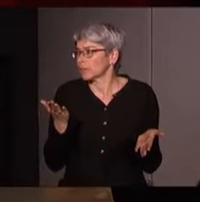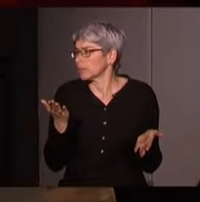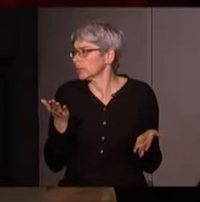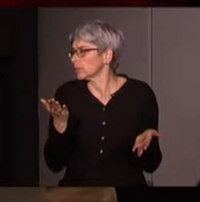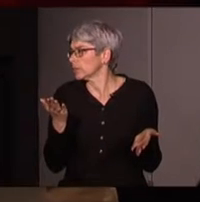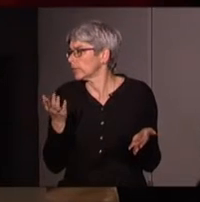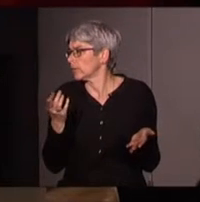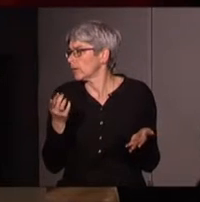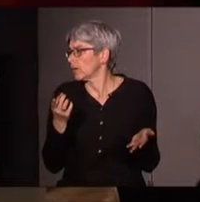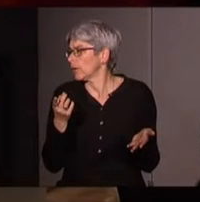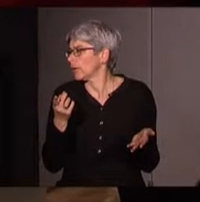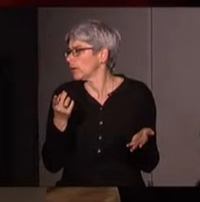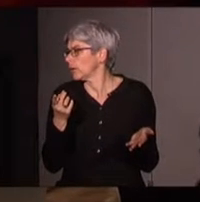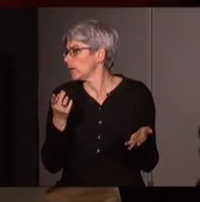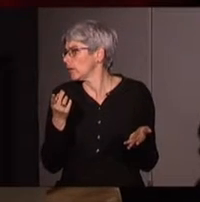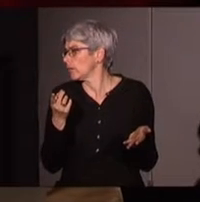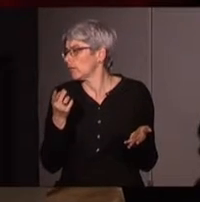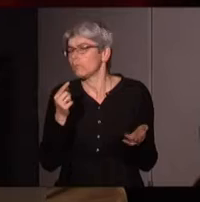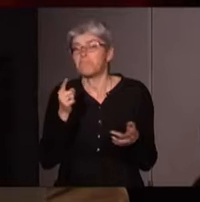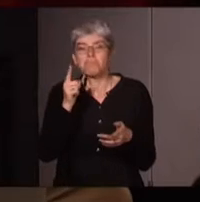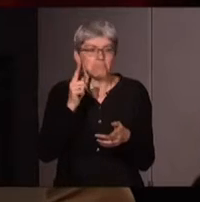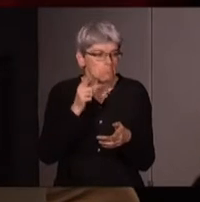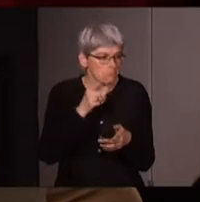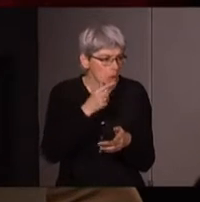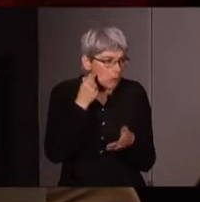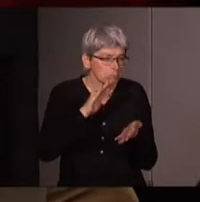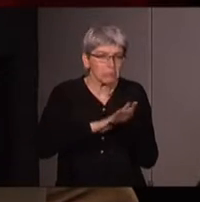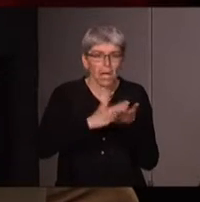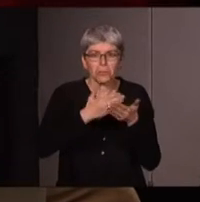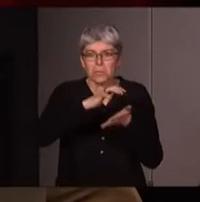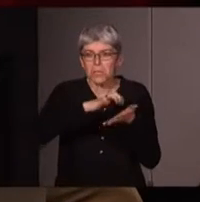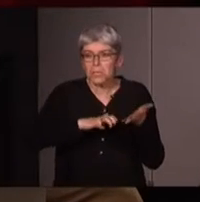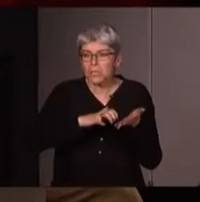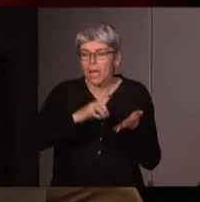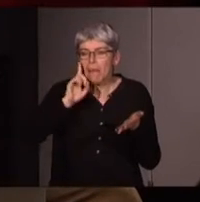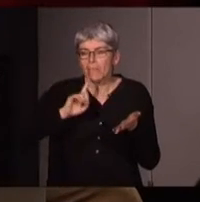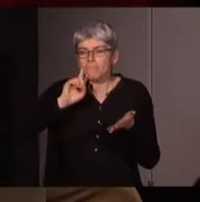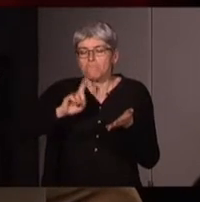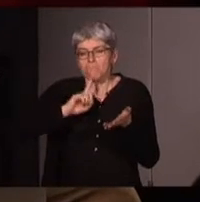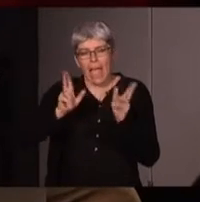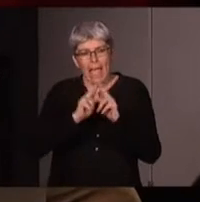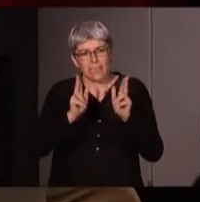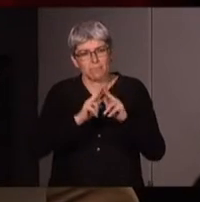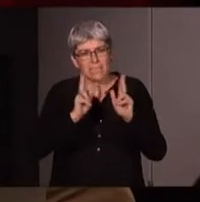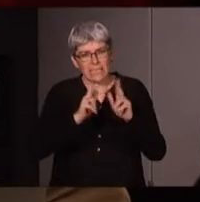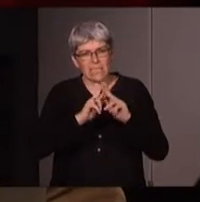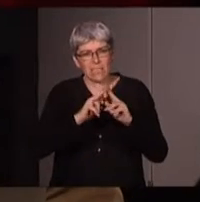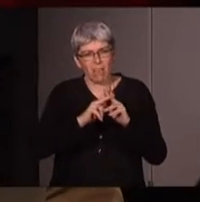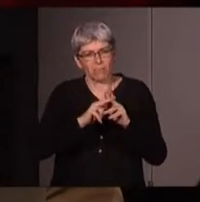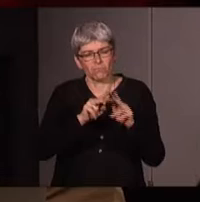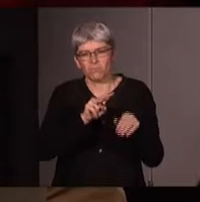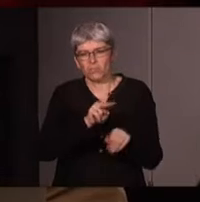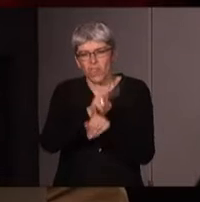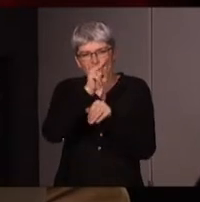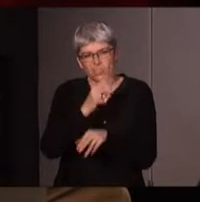Federici qui doit se voir traduire un livre où elle va décrire la chasse aux sorcières comme étant justement ce qui a permis au